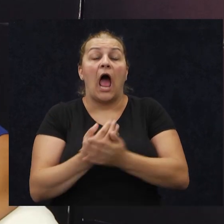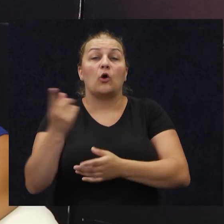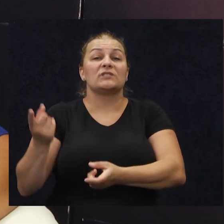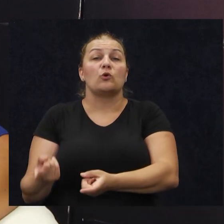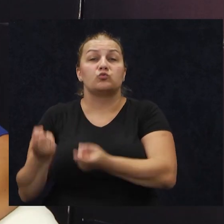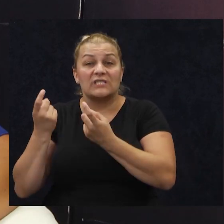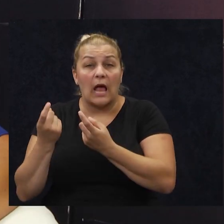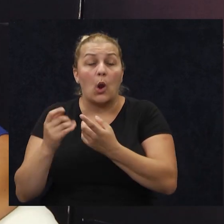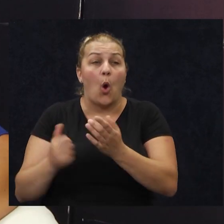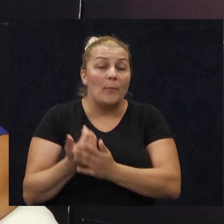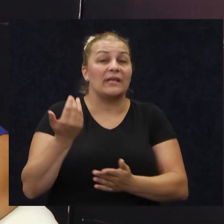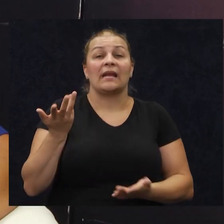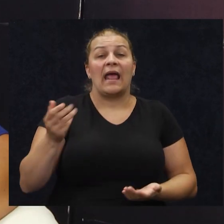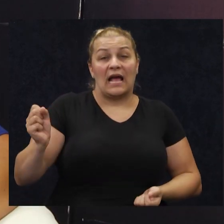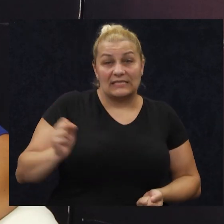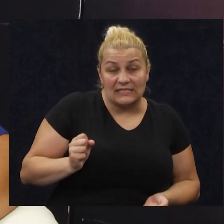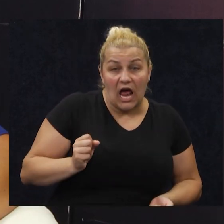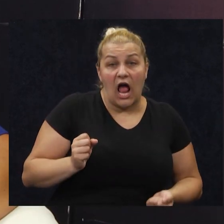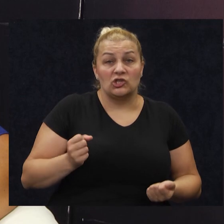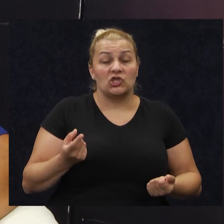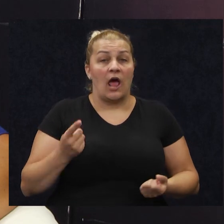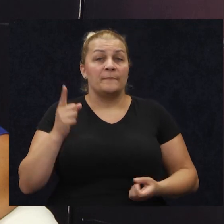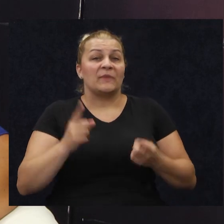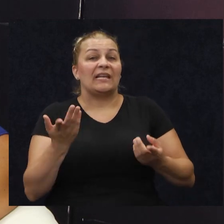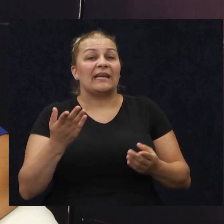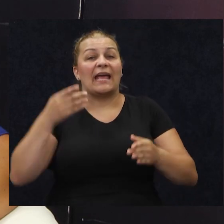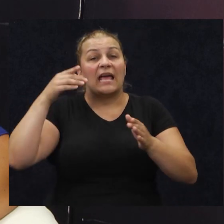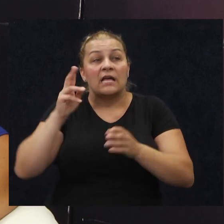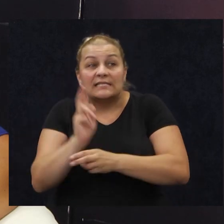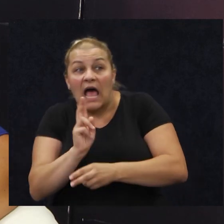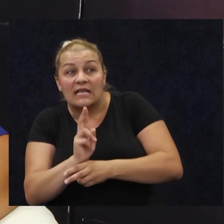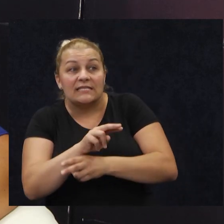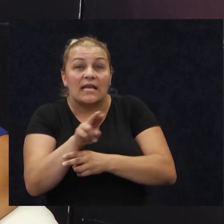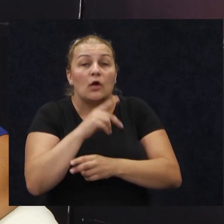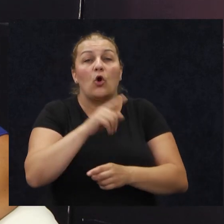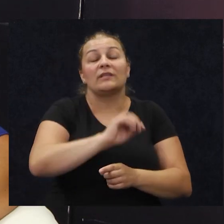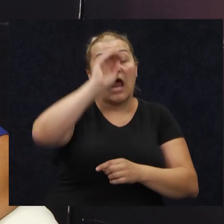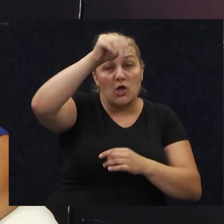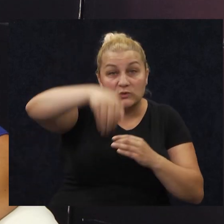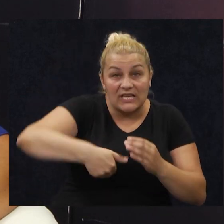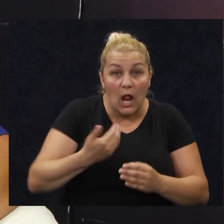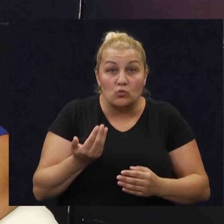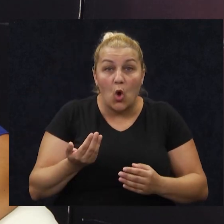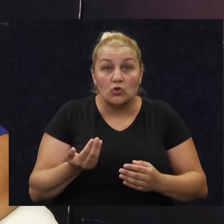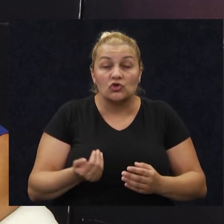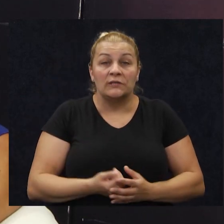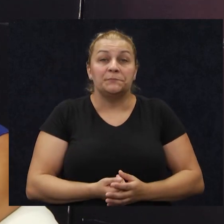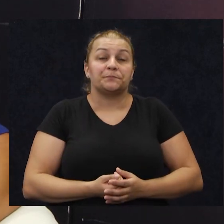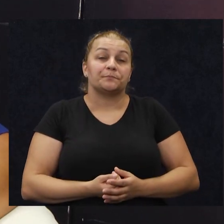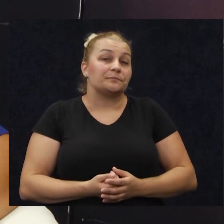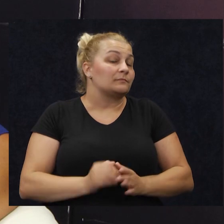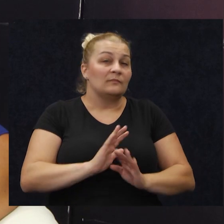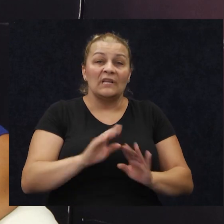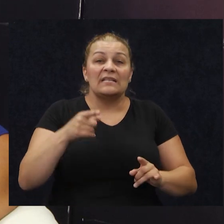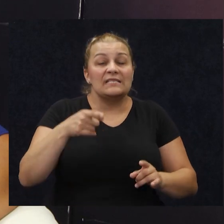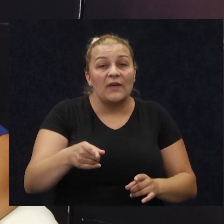opet su neke straže, ili su neke zasjede koje traju cilu noć, tako da je sve